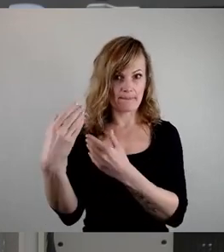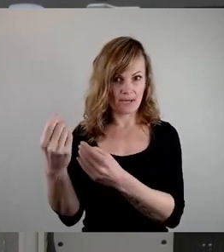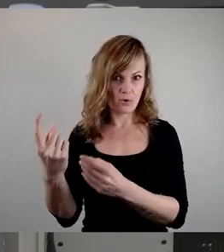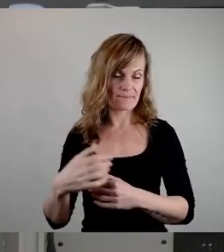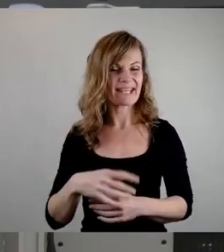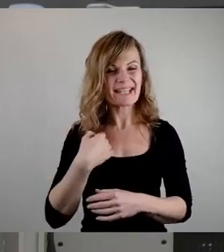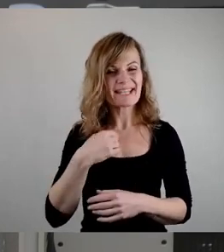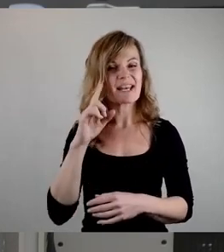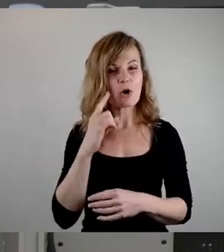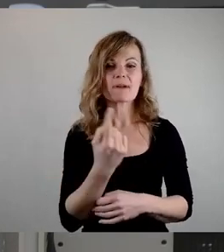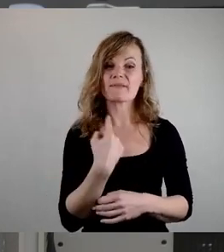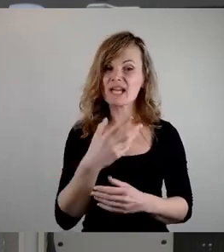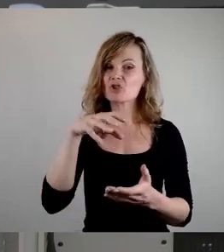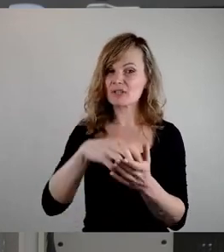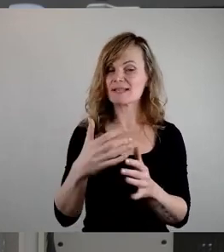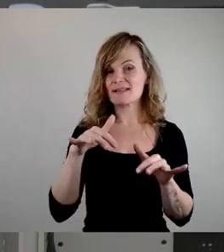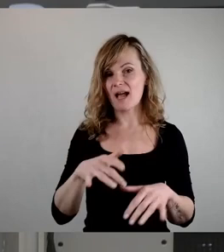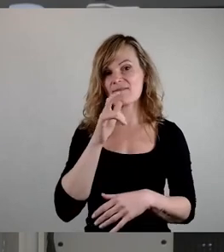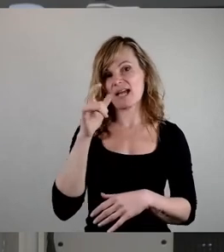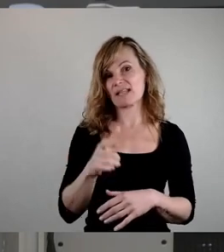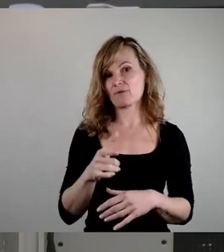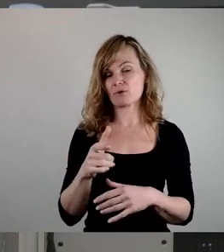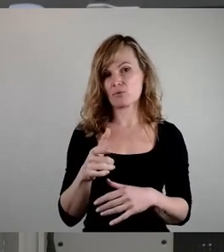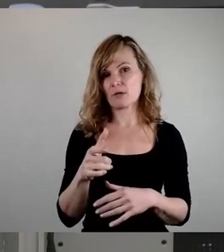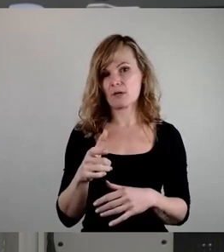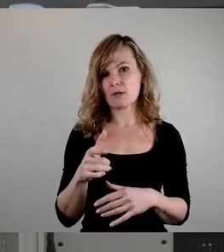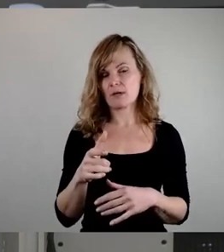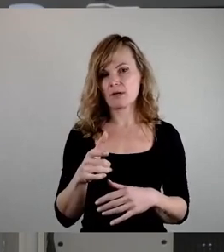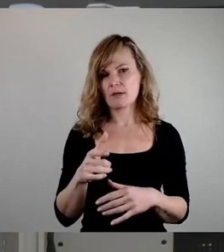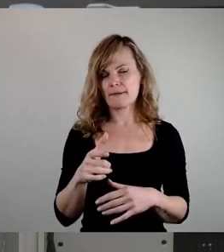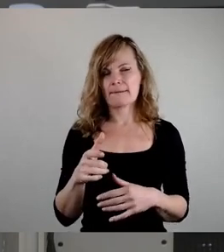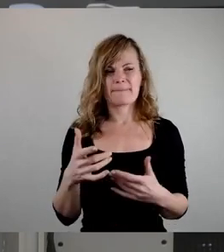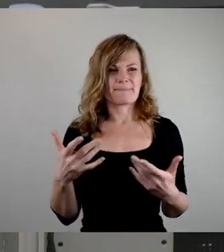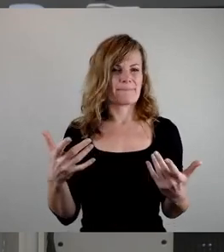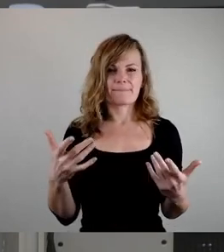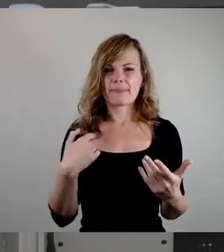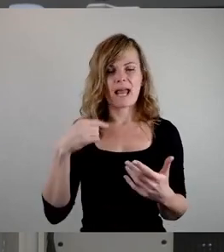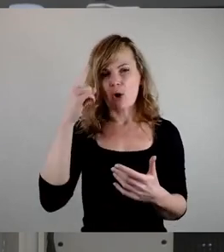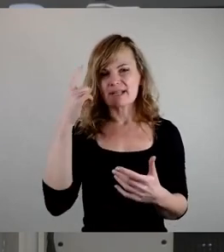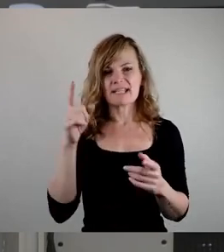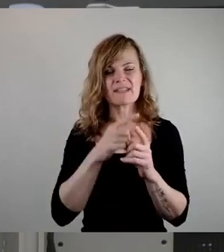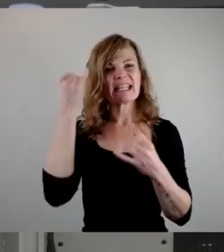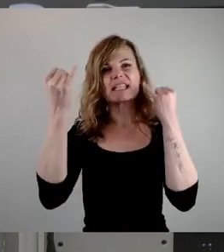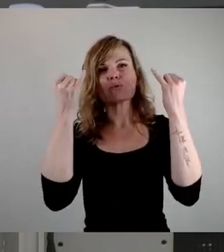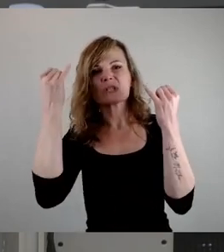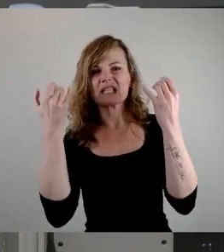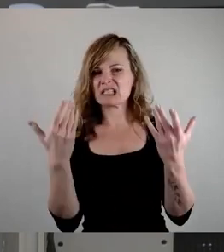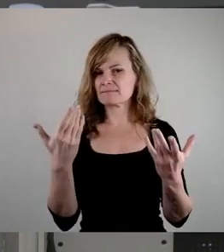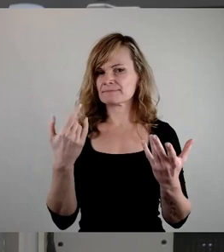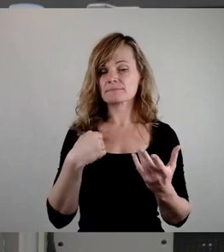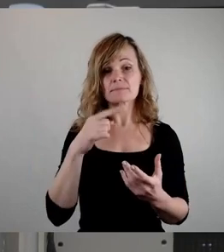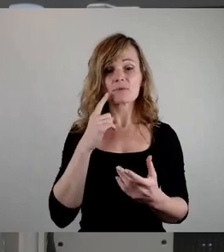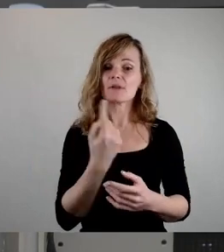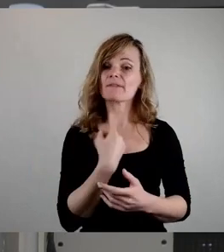Verantwortung haben, gerade wurde es so als Ideologie geframed, ich glaube nicht, dass es um Ideologie geht, aber ich glaube, dass wir als Stadt durchaus die Verantwortung haben,